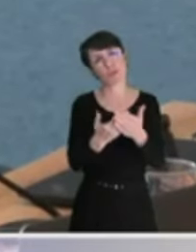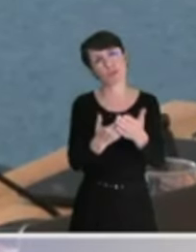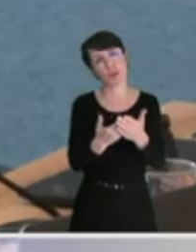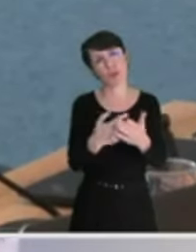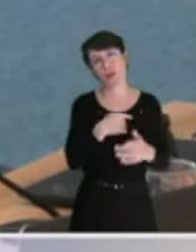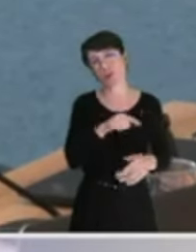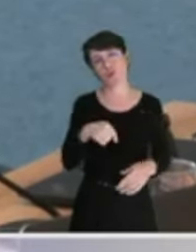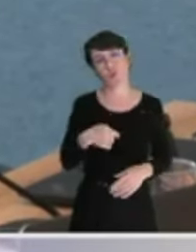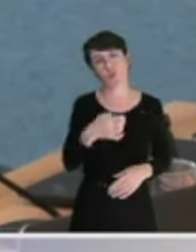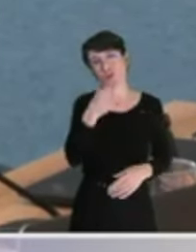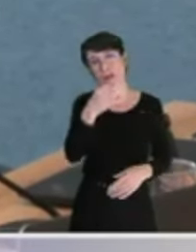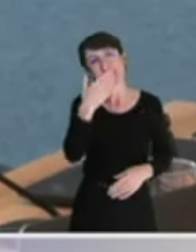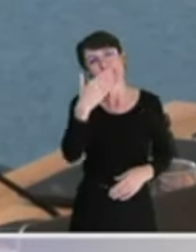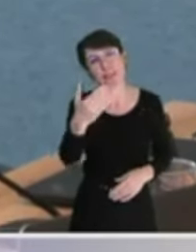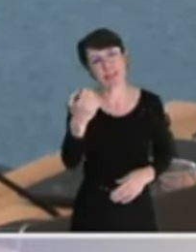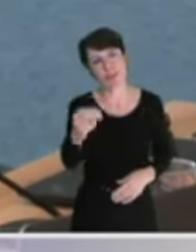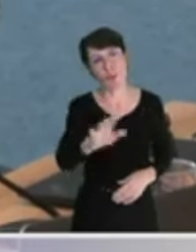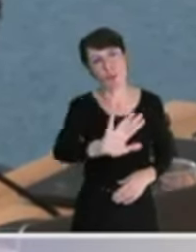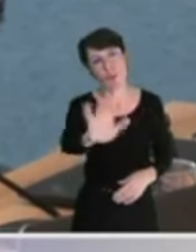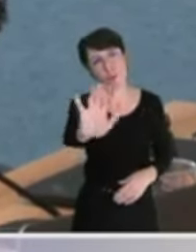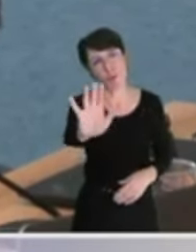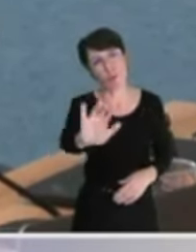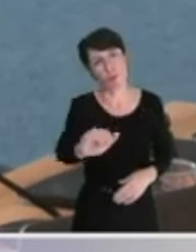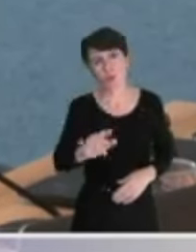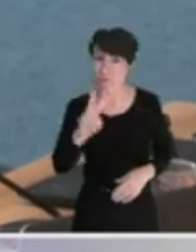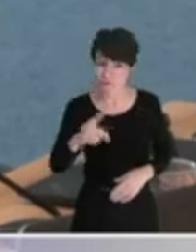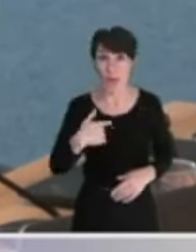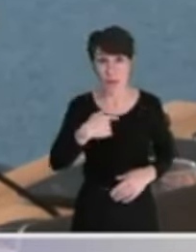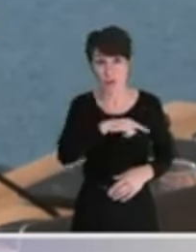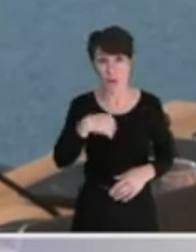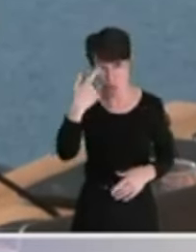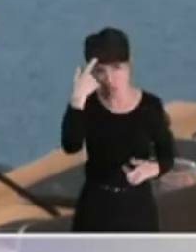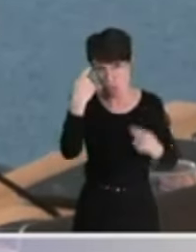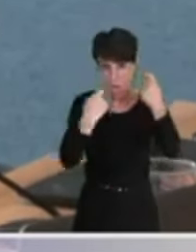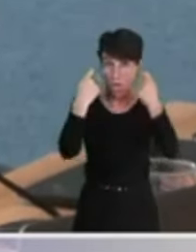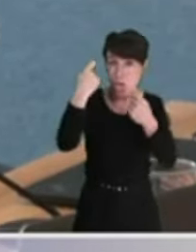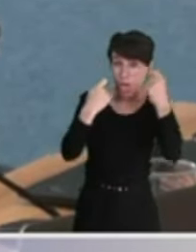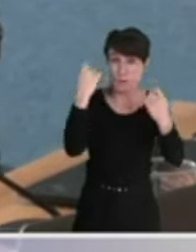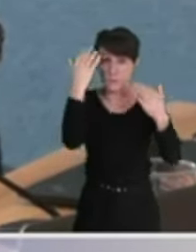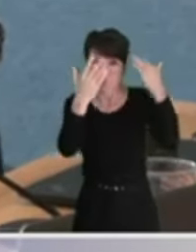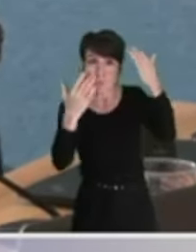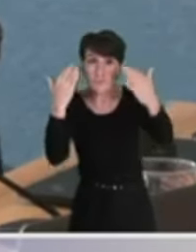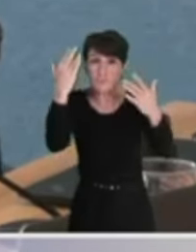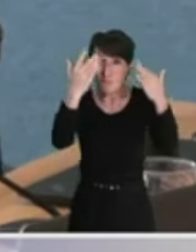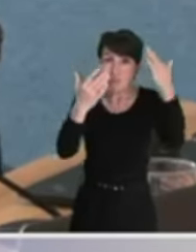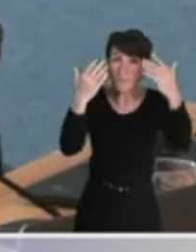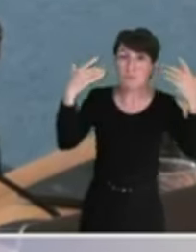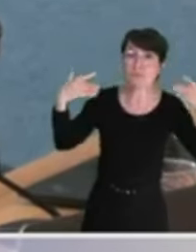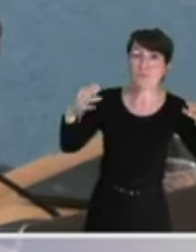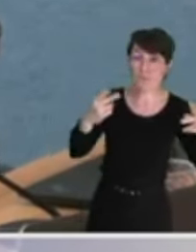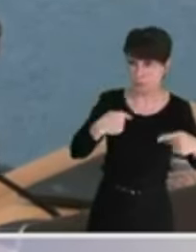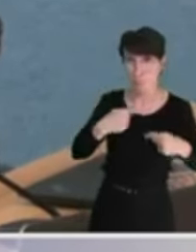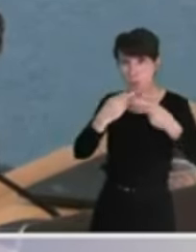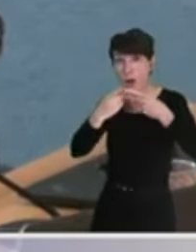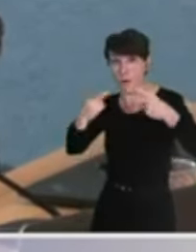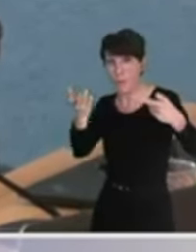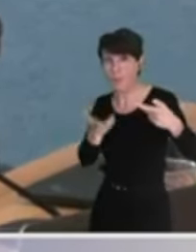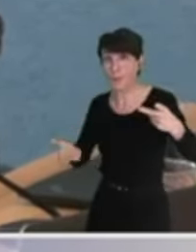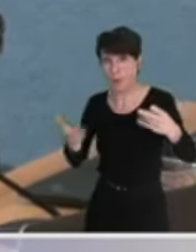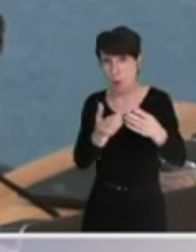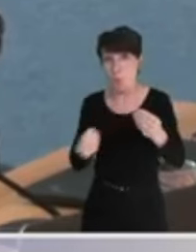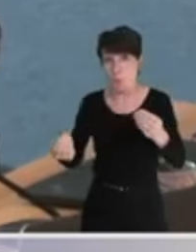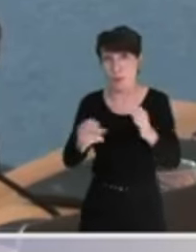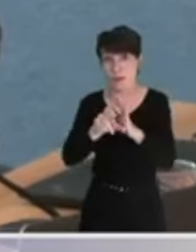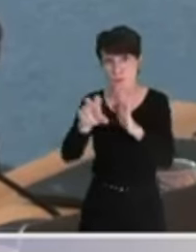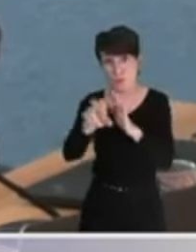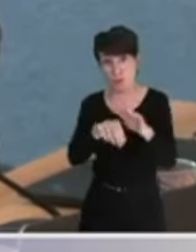remercions pas. Nous sommes très, très, très inquiets à nouveau. Et je dis aux grenoblois, c'est aux grenoblois qui